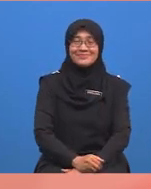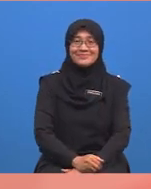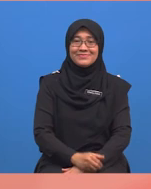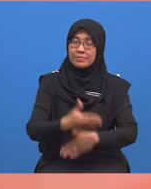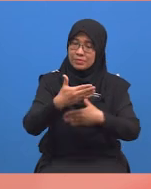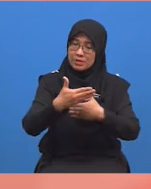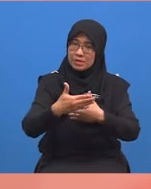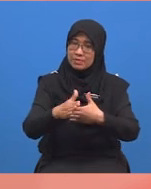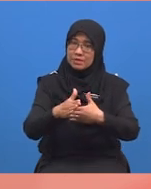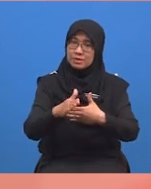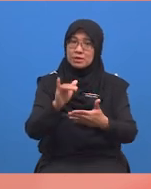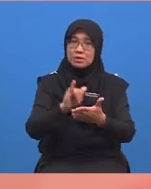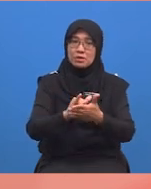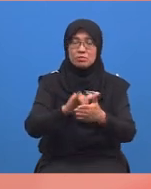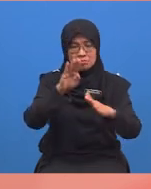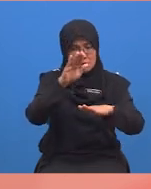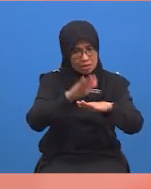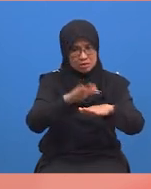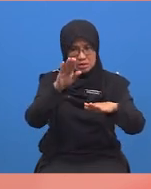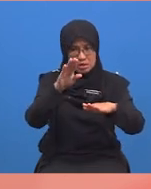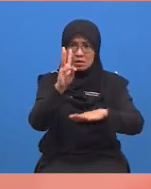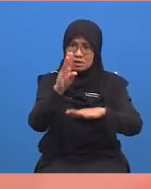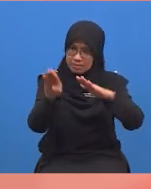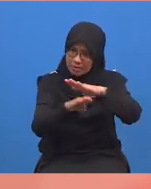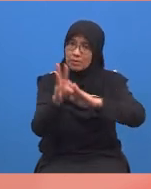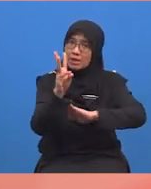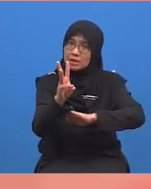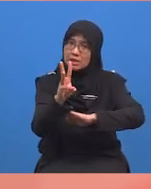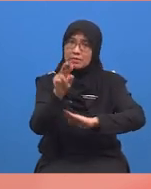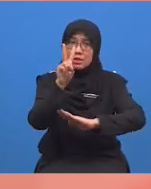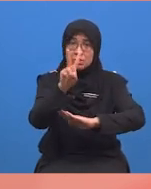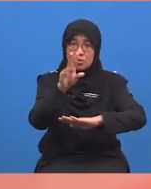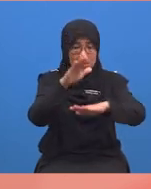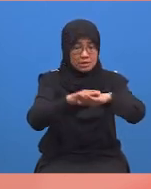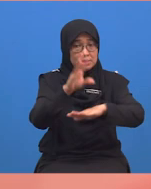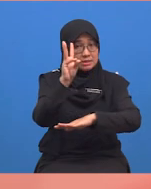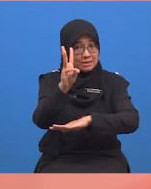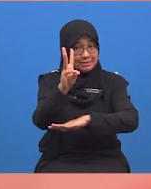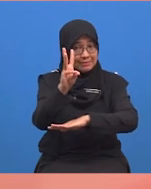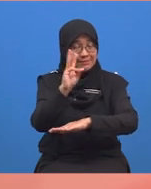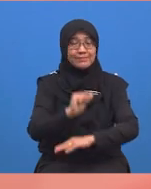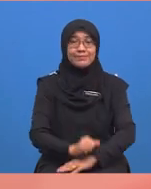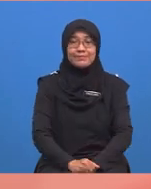Seterusnya, letakkan enam di bawah enam dan dua di atas enam milimeter.